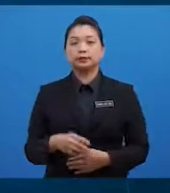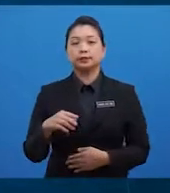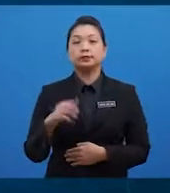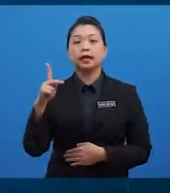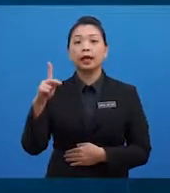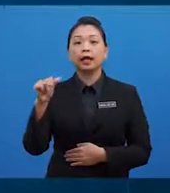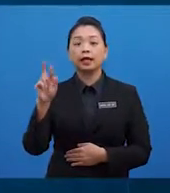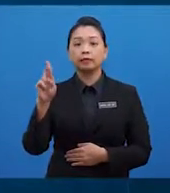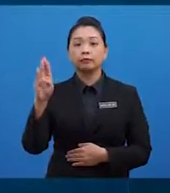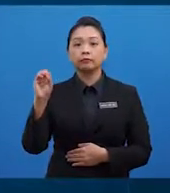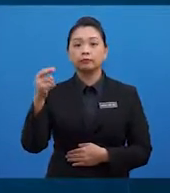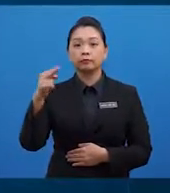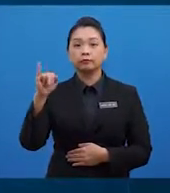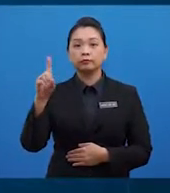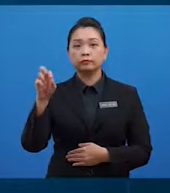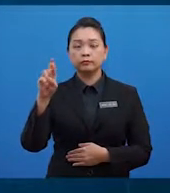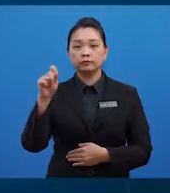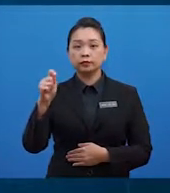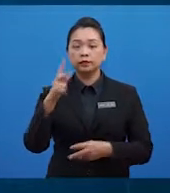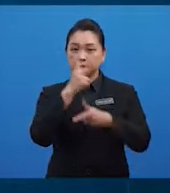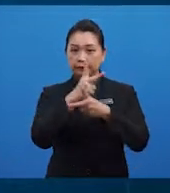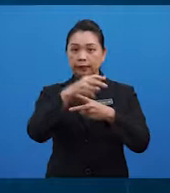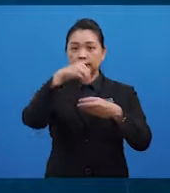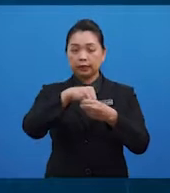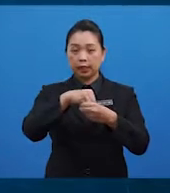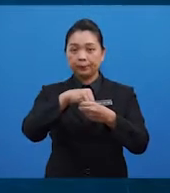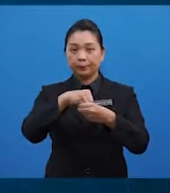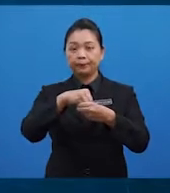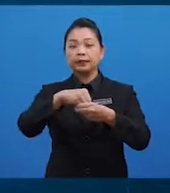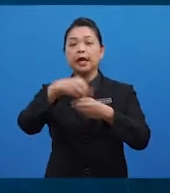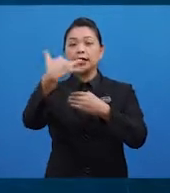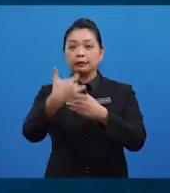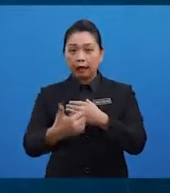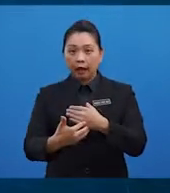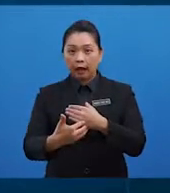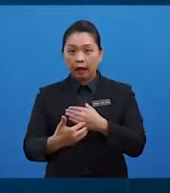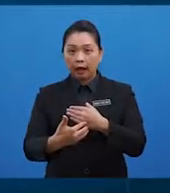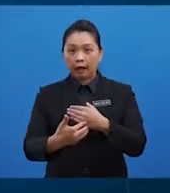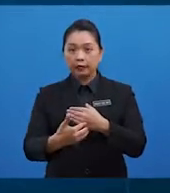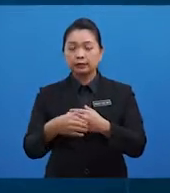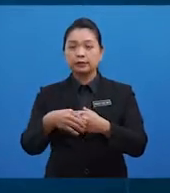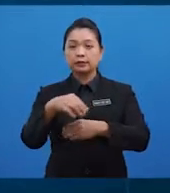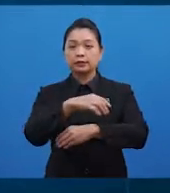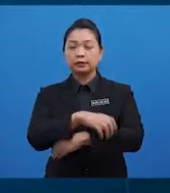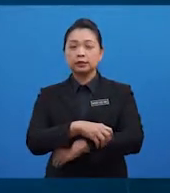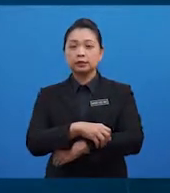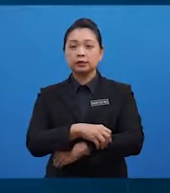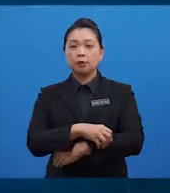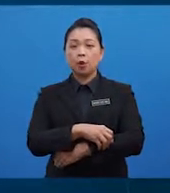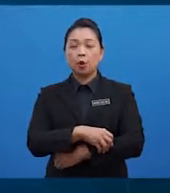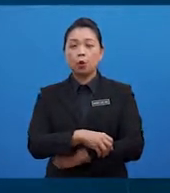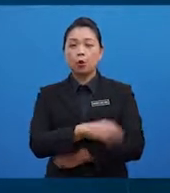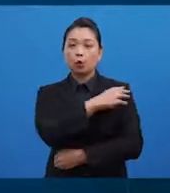disimpan dalam bentuk glukosa iaitu dalam darah dan glikogen dalam otot dan